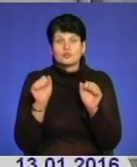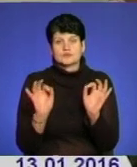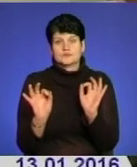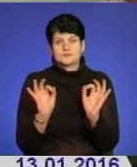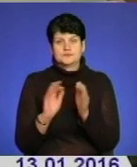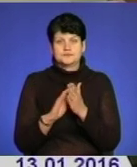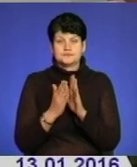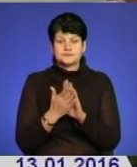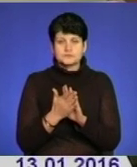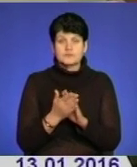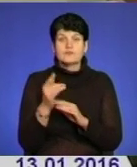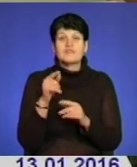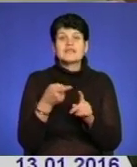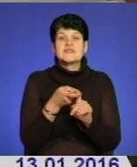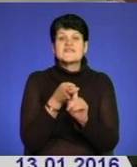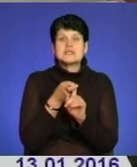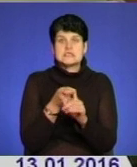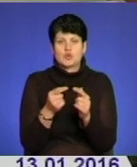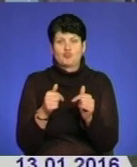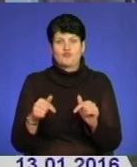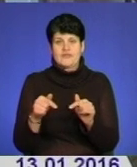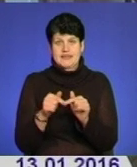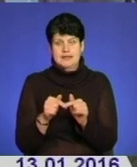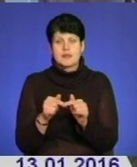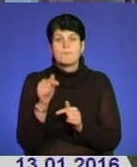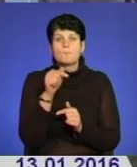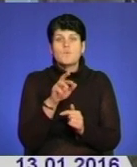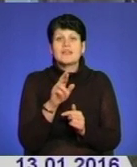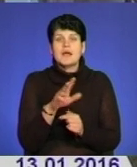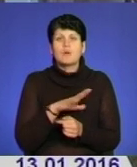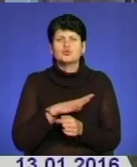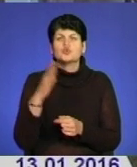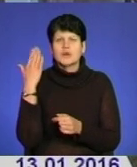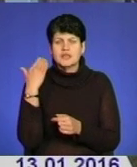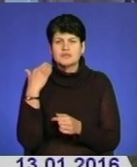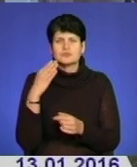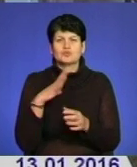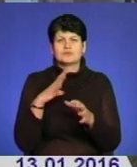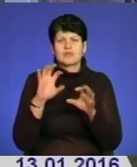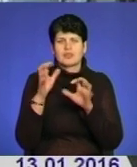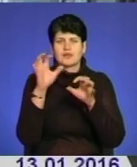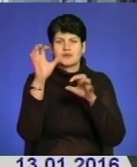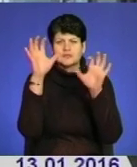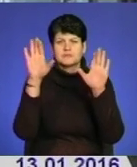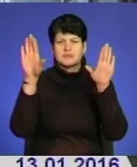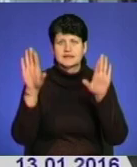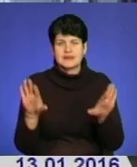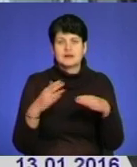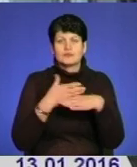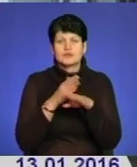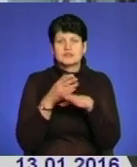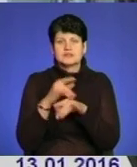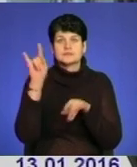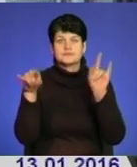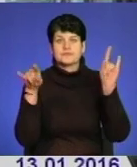умовах, принаймні в інфекційному відділенні. Про те, як тут було, нагадуюсь, що полущені панелі, потріскані віконні шиби